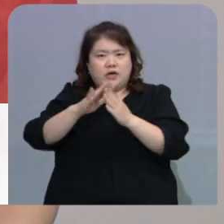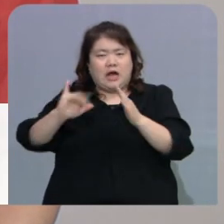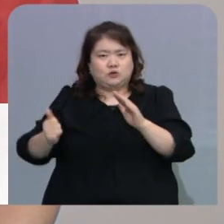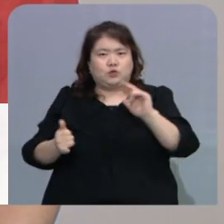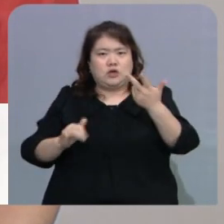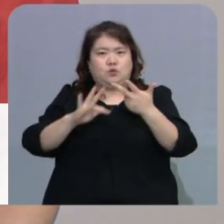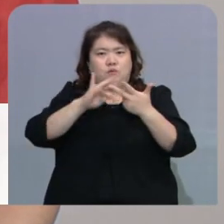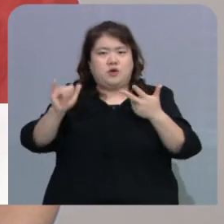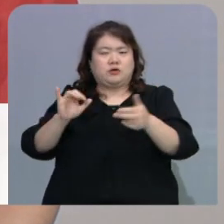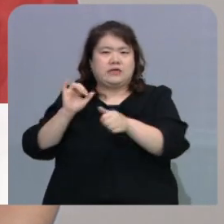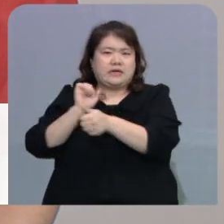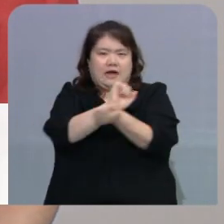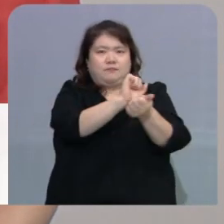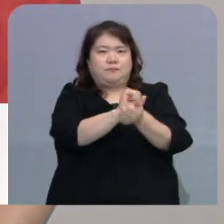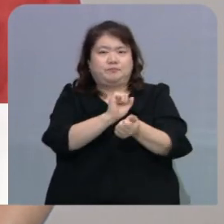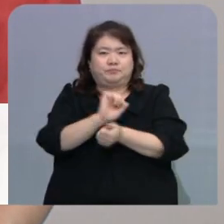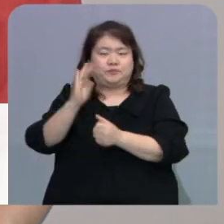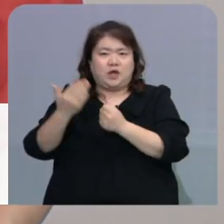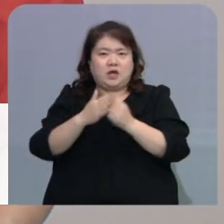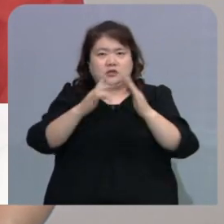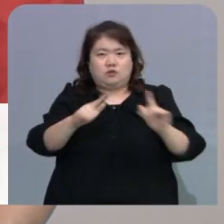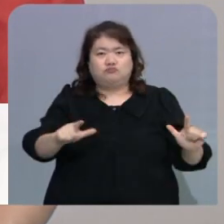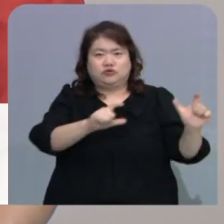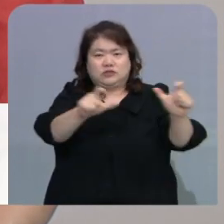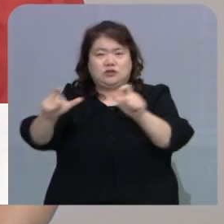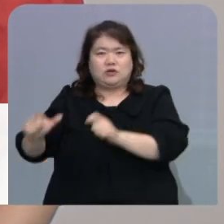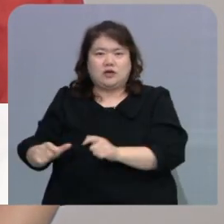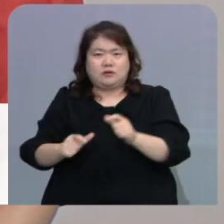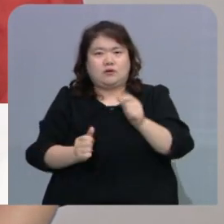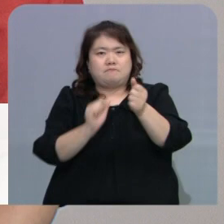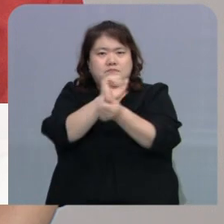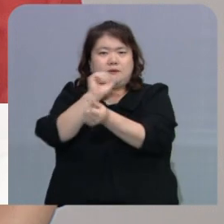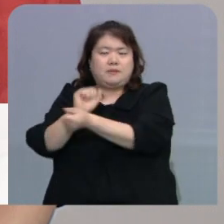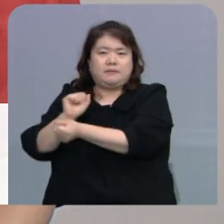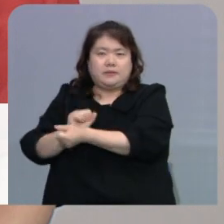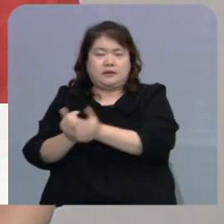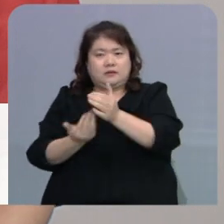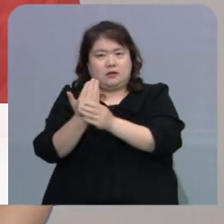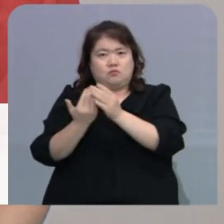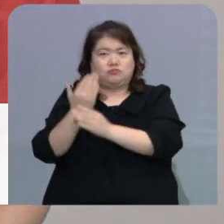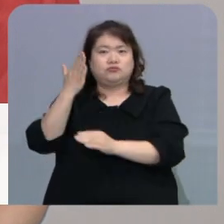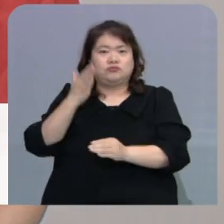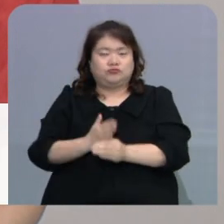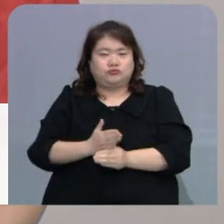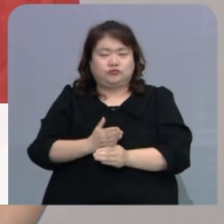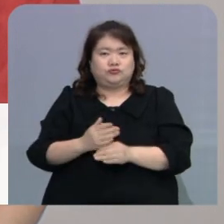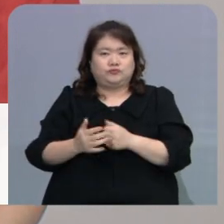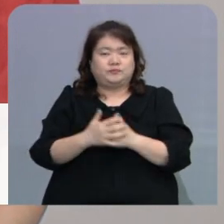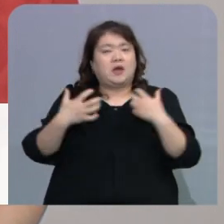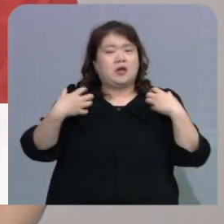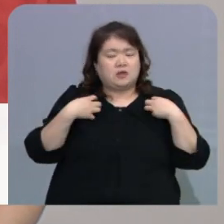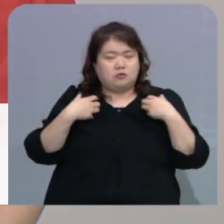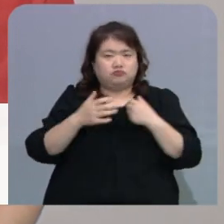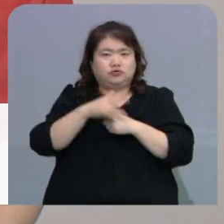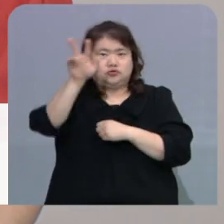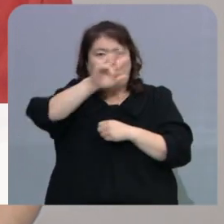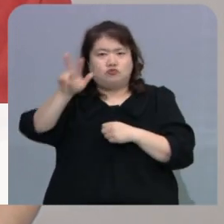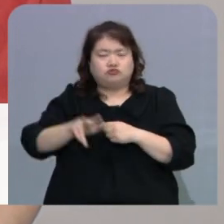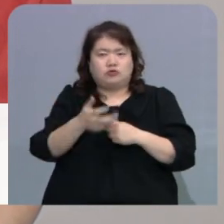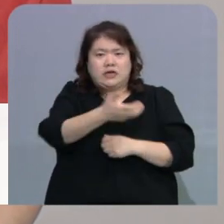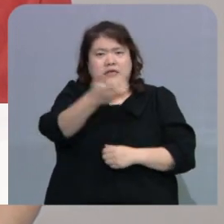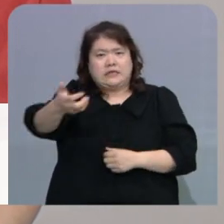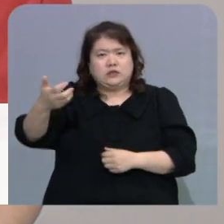코로나19에 감염되는 등 전북 지역에서 산발적인 감염이 이어지고 있습니다. 방역 당국은 전국적으로